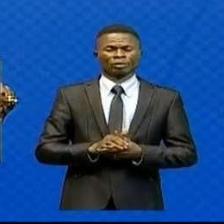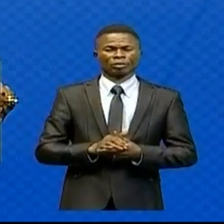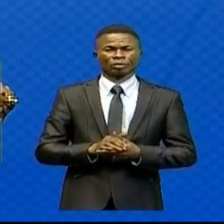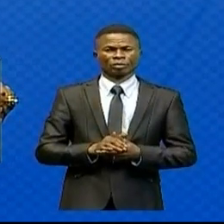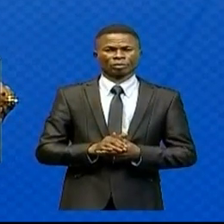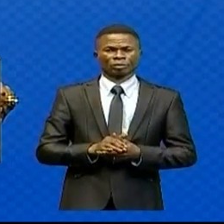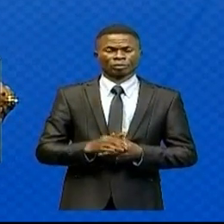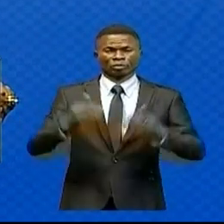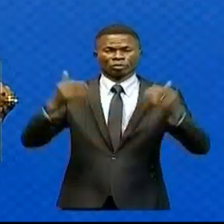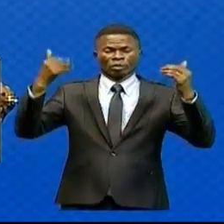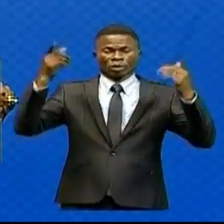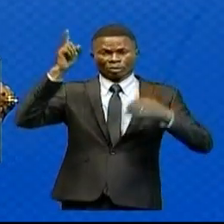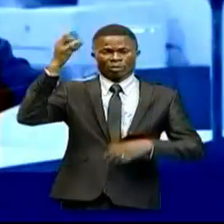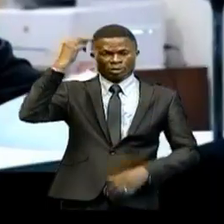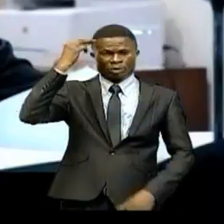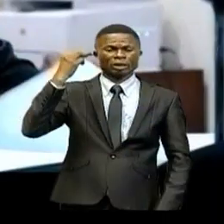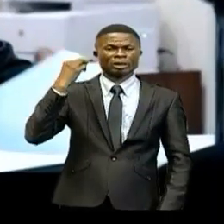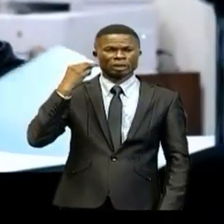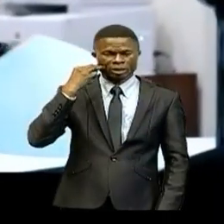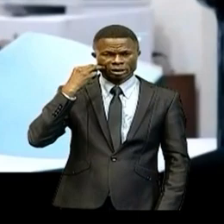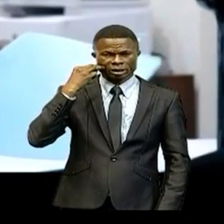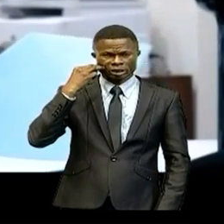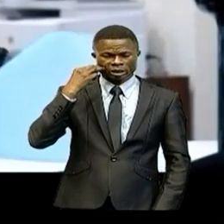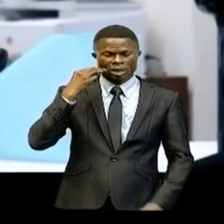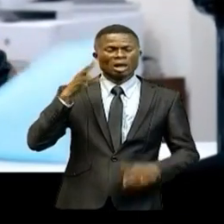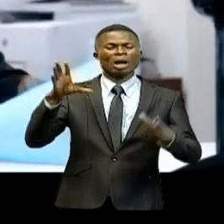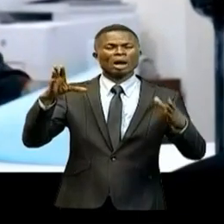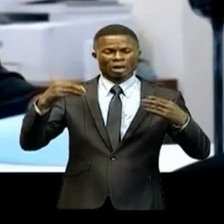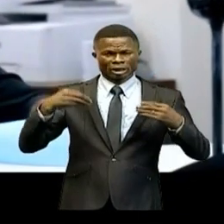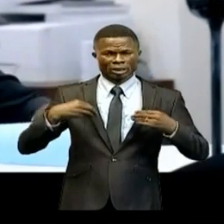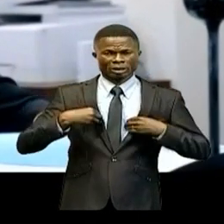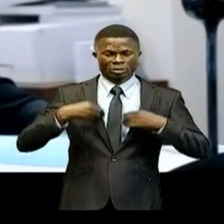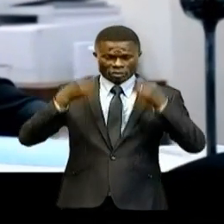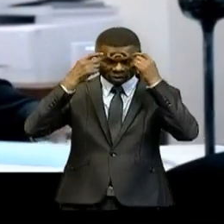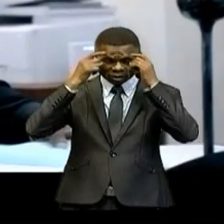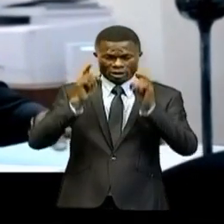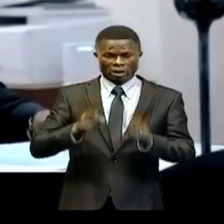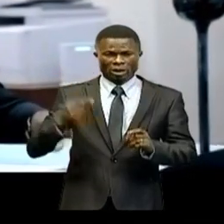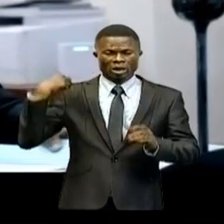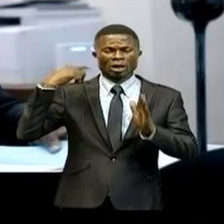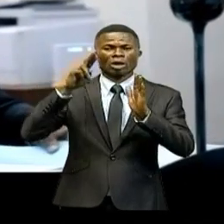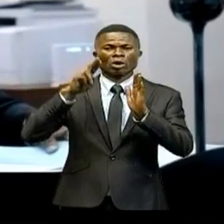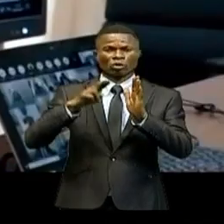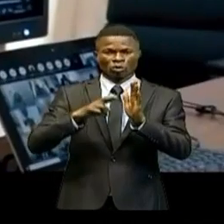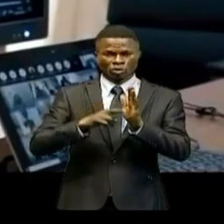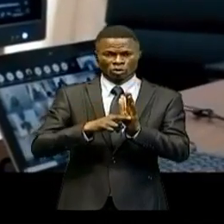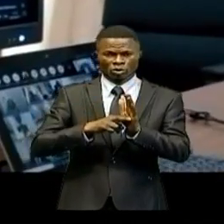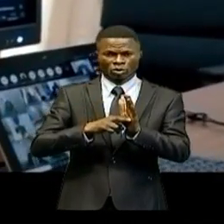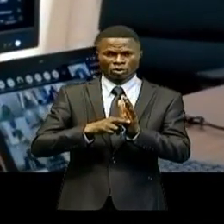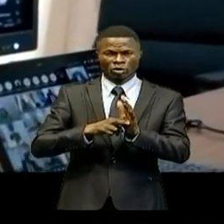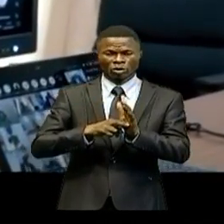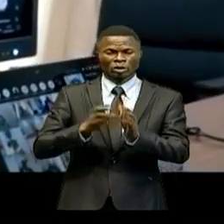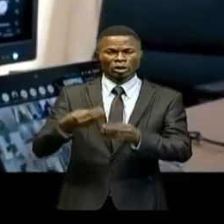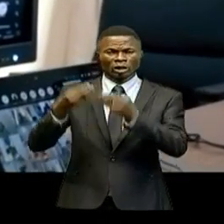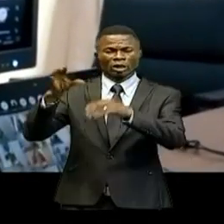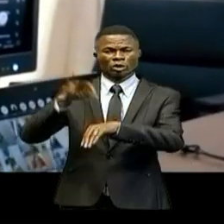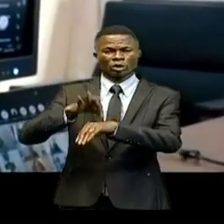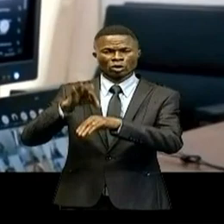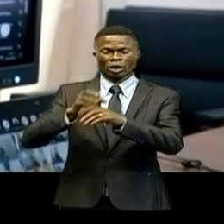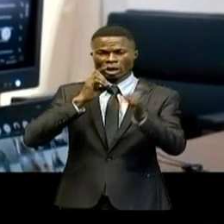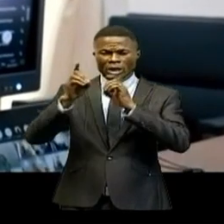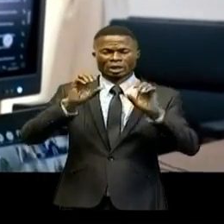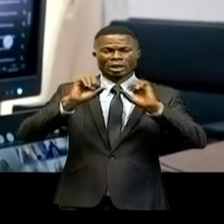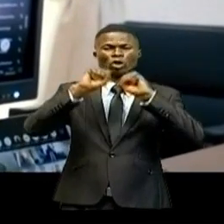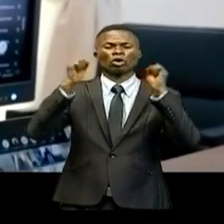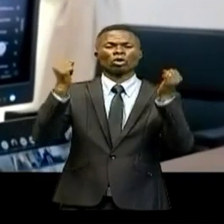Le chef du gouvernement a réaffiré la détermination du gouvernement de toujours privilégier les dialogues sociaux